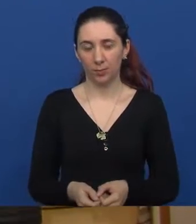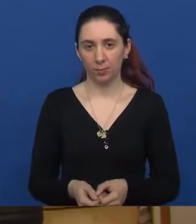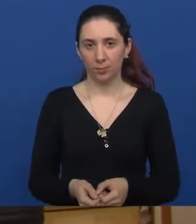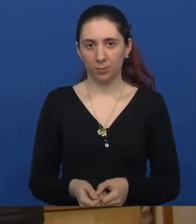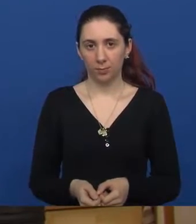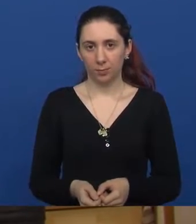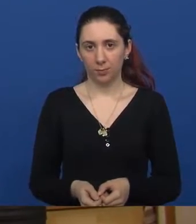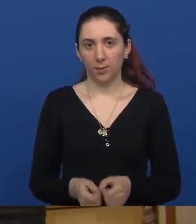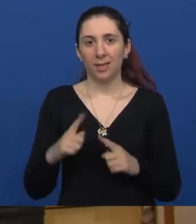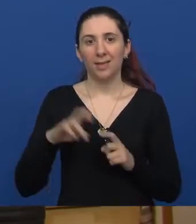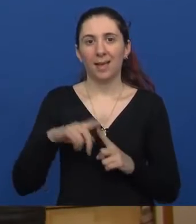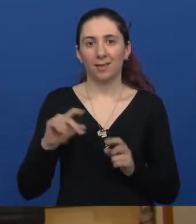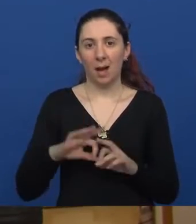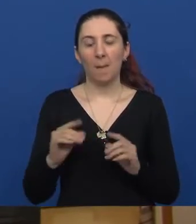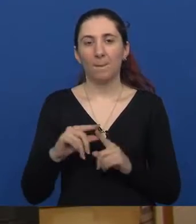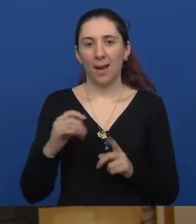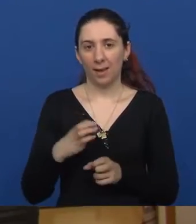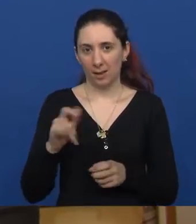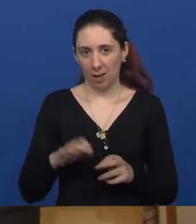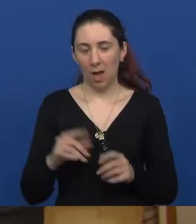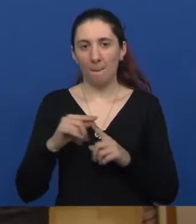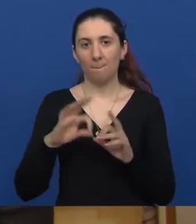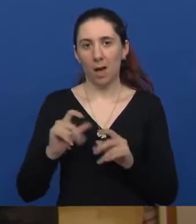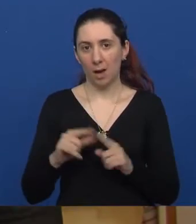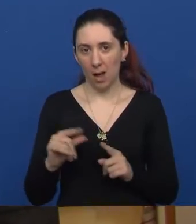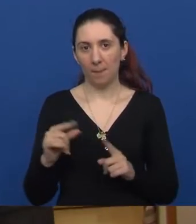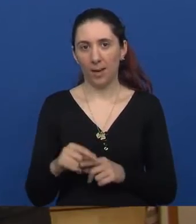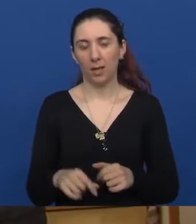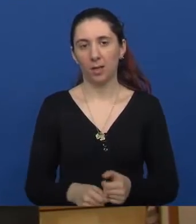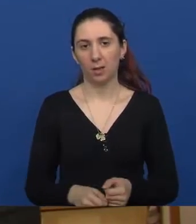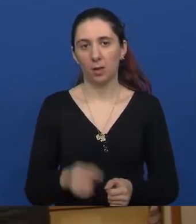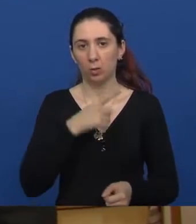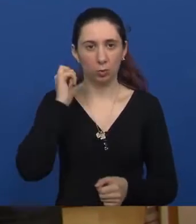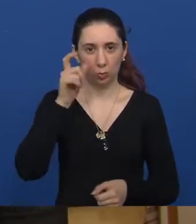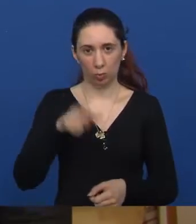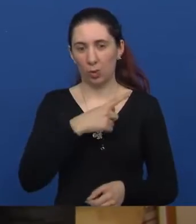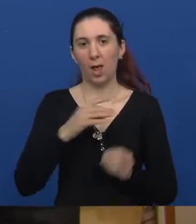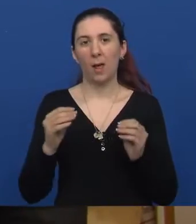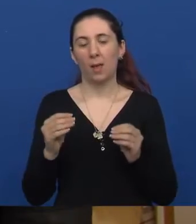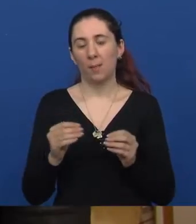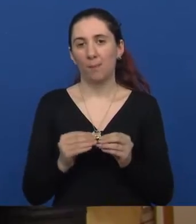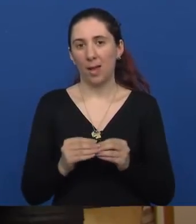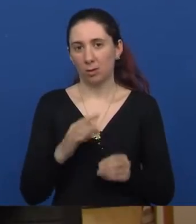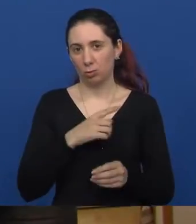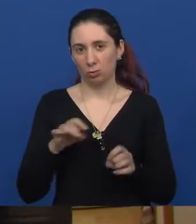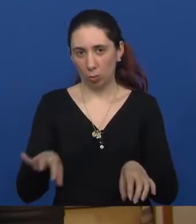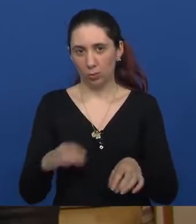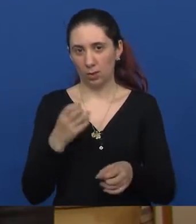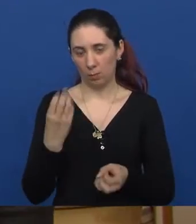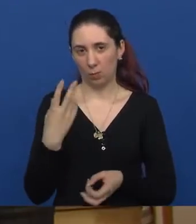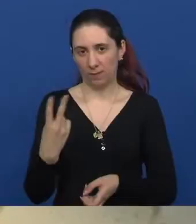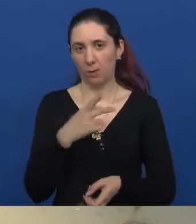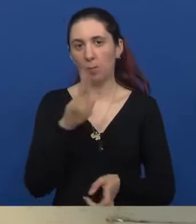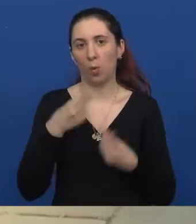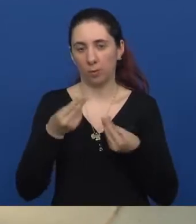tetraplegiju, paraplegiju, ali kao što sam rekla, cure u Banjamčićevoj 20 mogu dati bolje informacije o